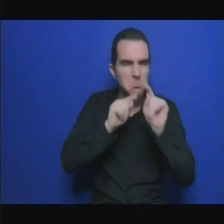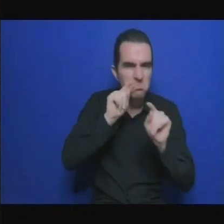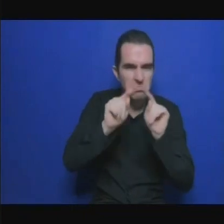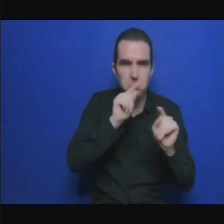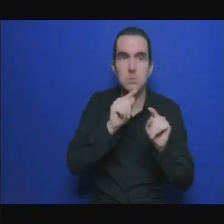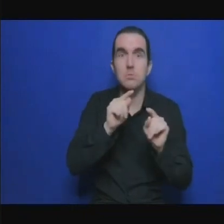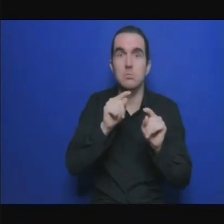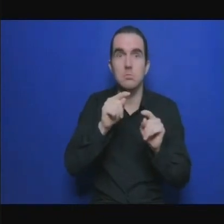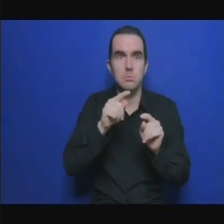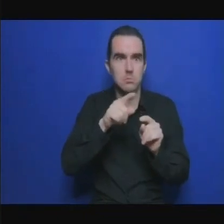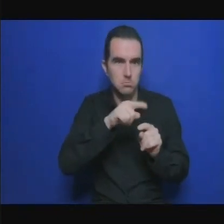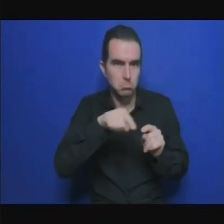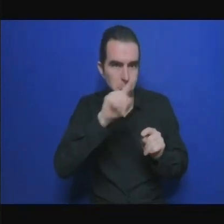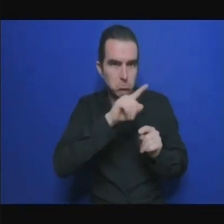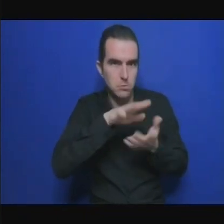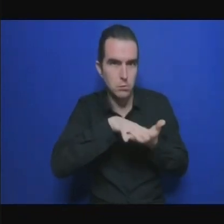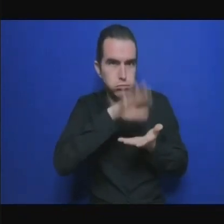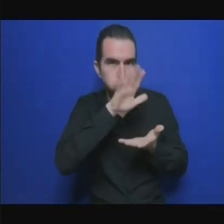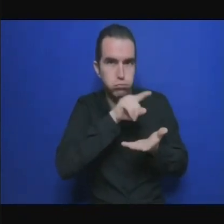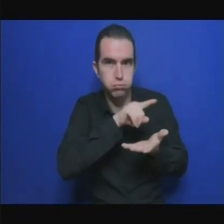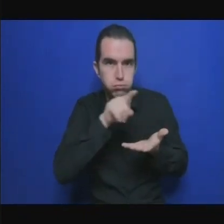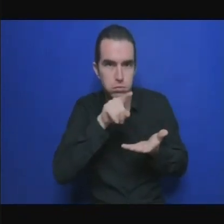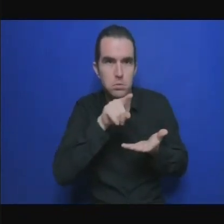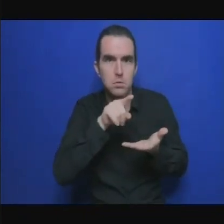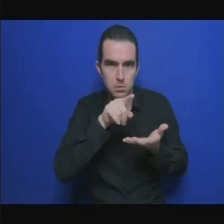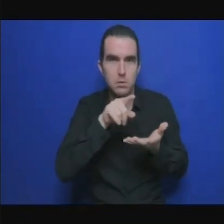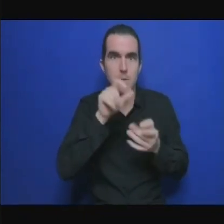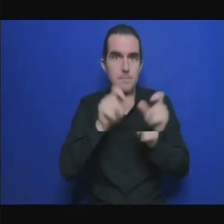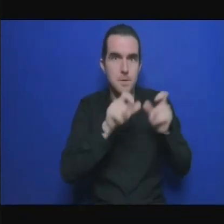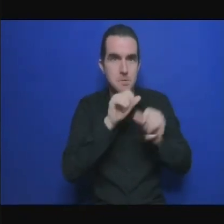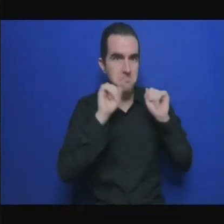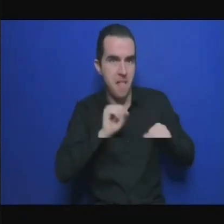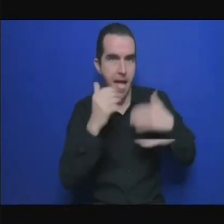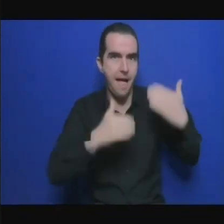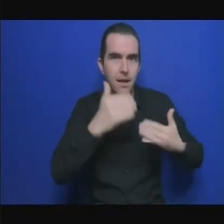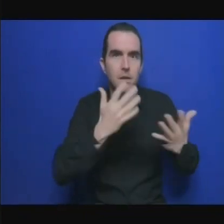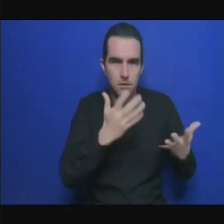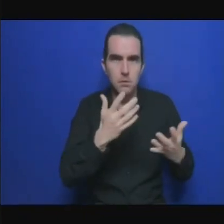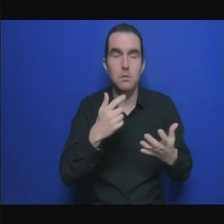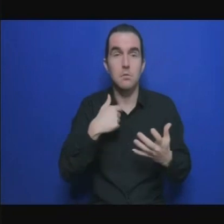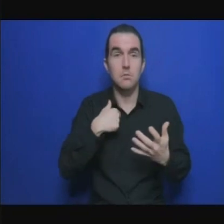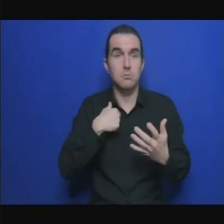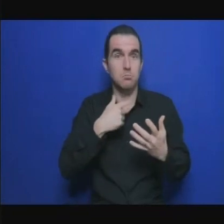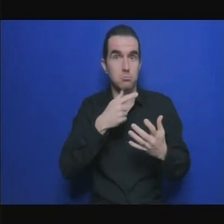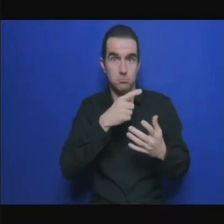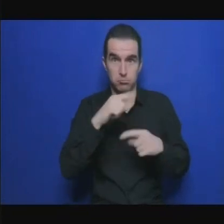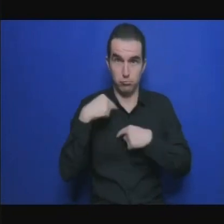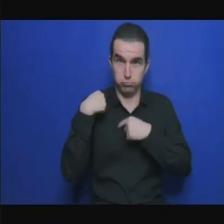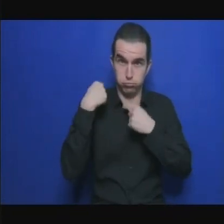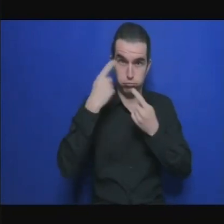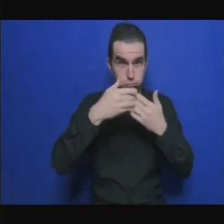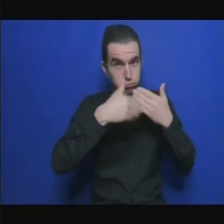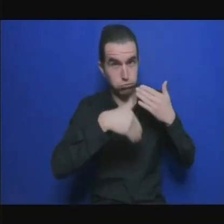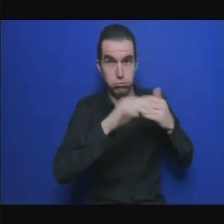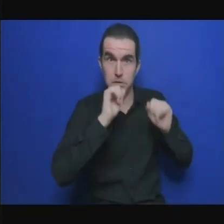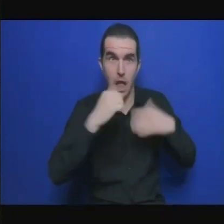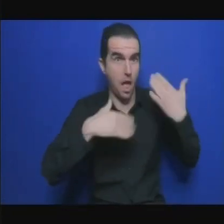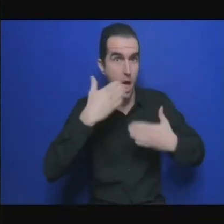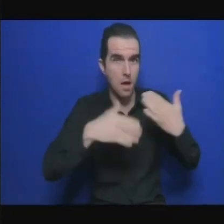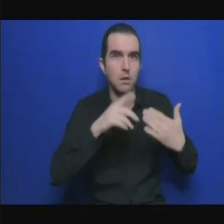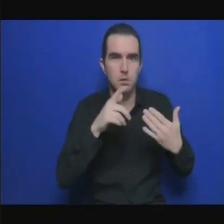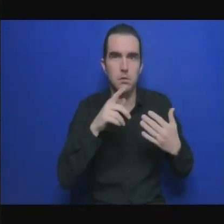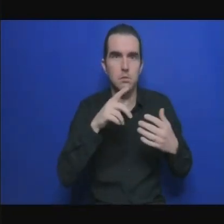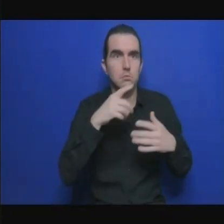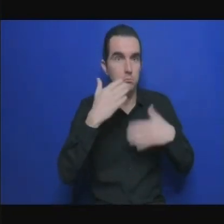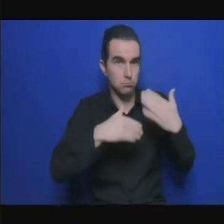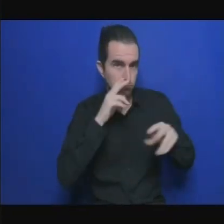du côté est vous voyez que ça brûle un peu partout et les gens se rendent compte qu'on